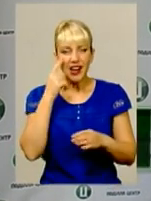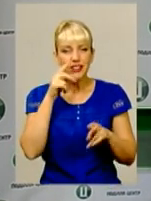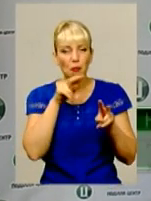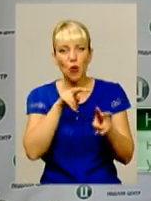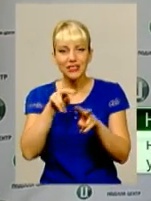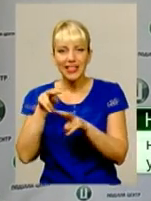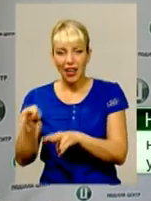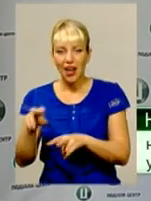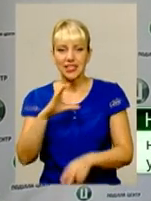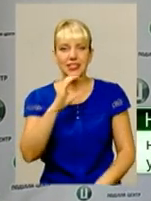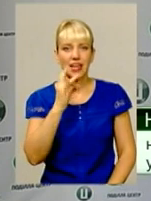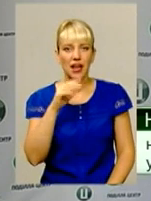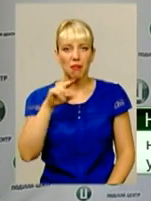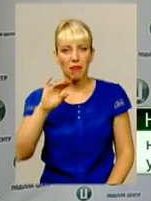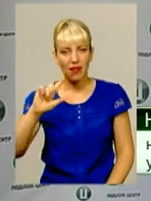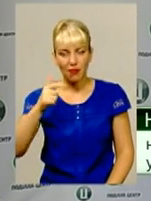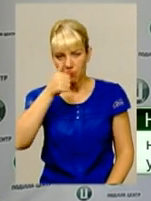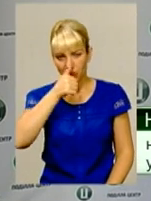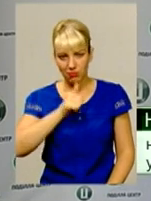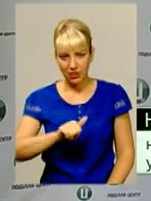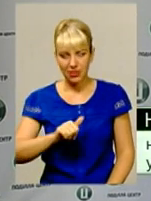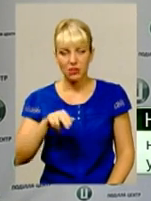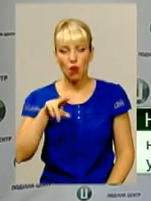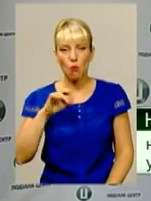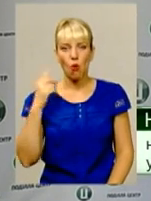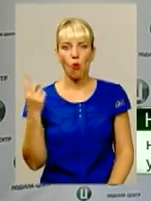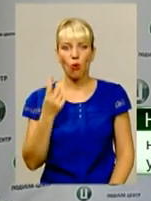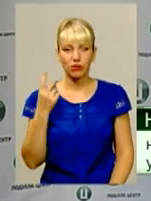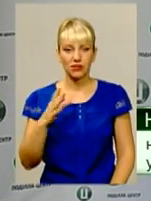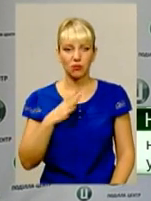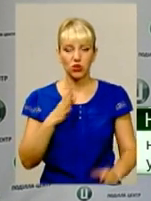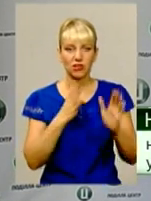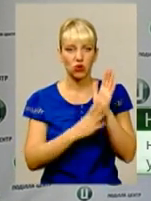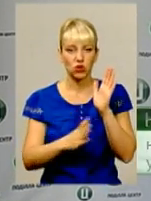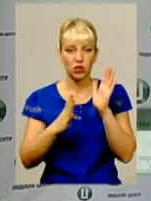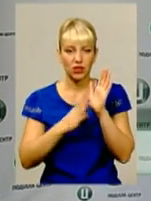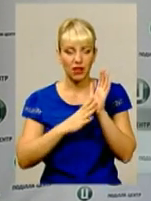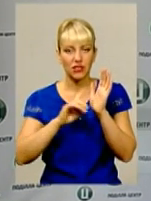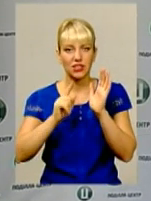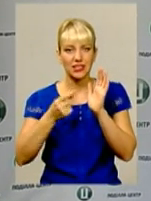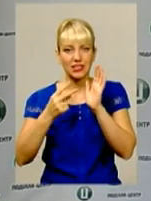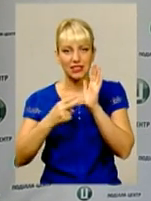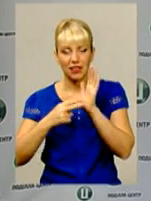місяці, у серпні, відносно попереднього місяця по області становила 99,7%.